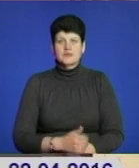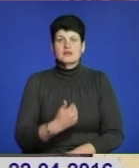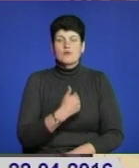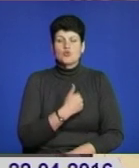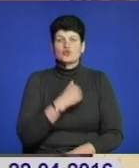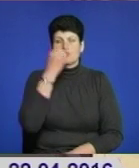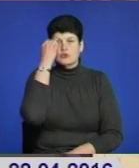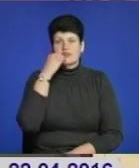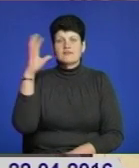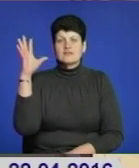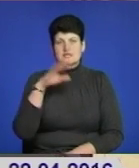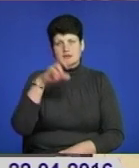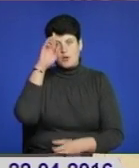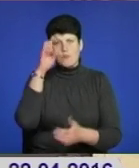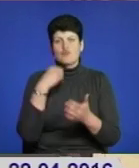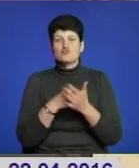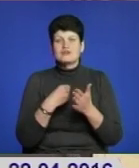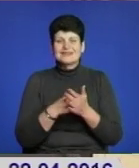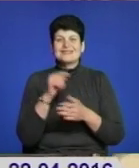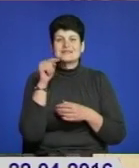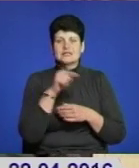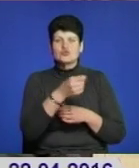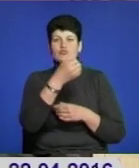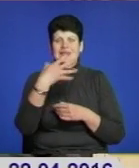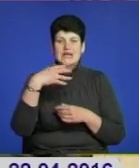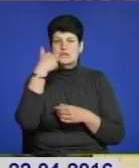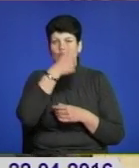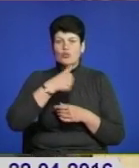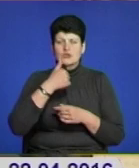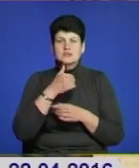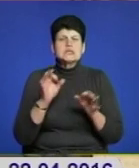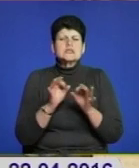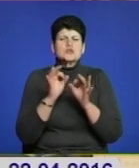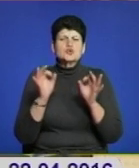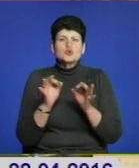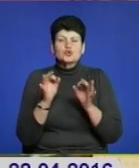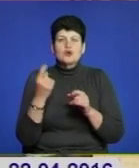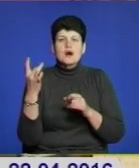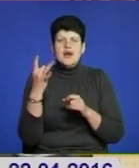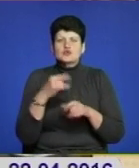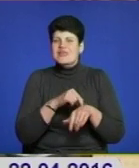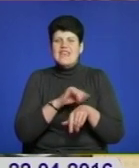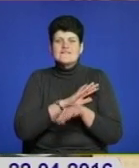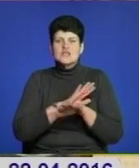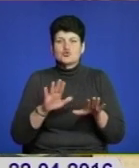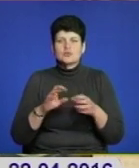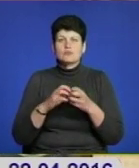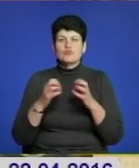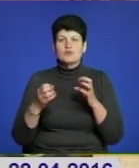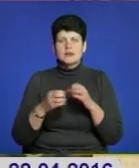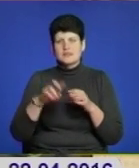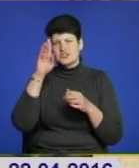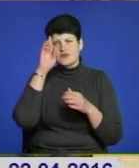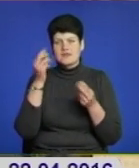подякувати від всіх бюджетників за те, що в 2015 році ми жодного разу не відчули негаразд з державними